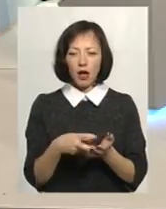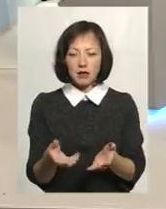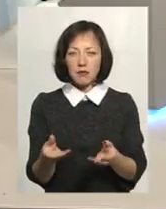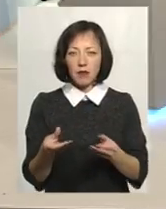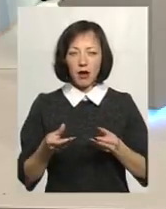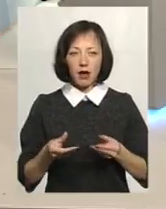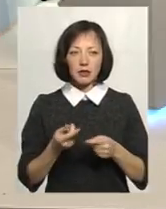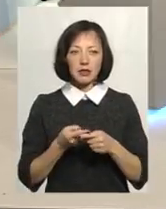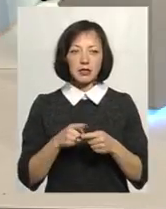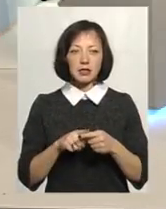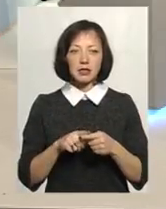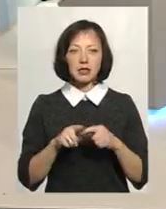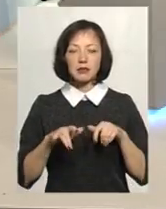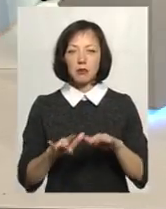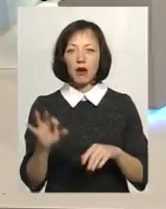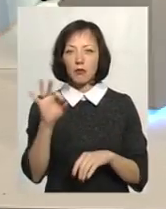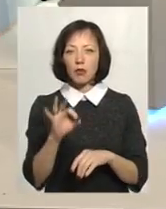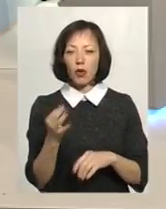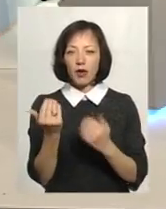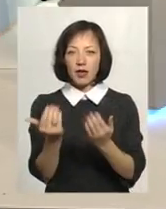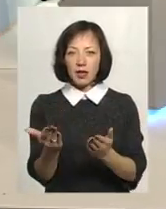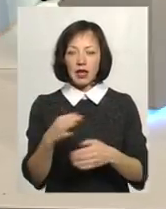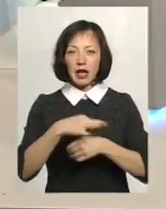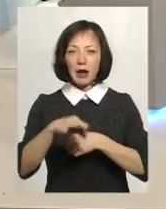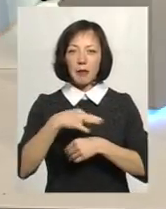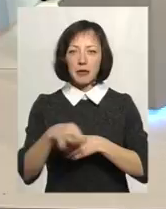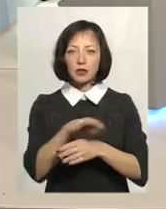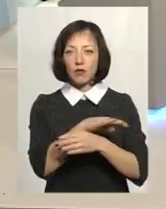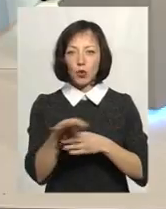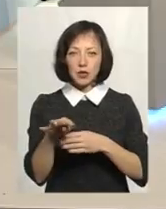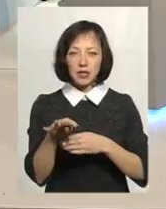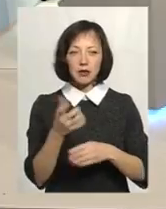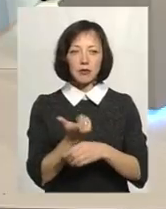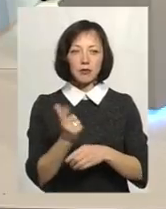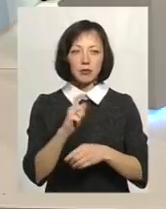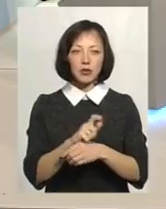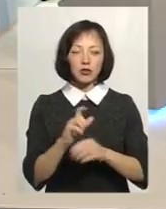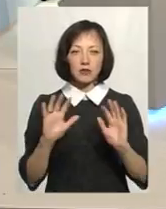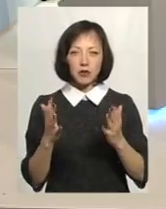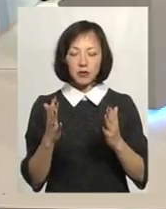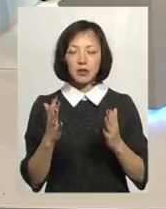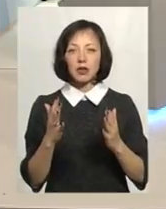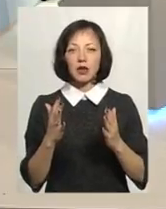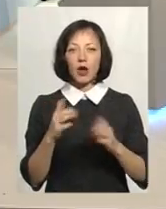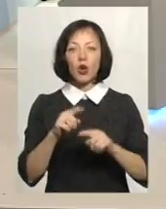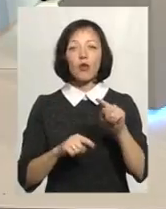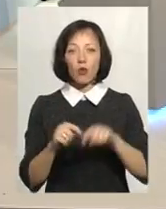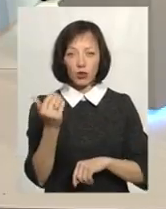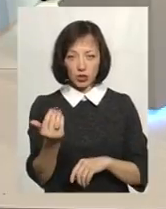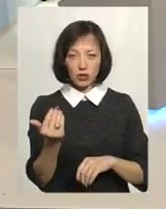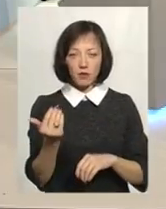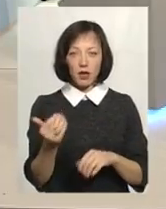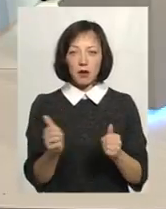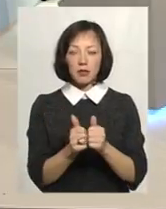тому що це справи про їхніх репресованих, розстрільнених більше з цієї частини родичів.